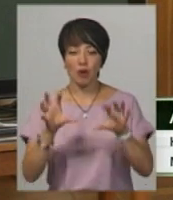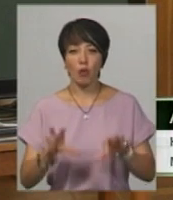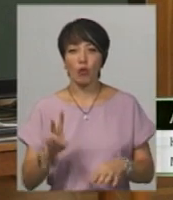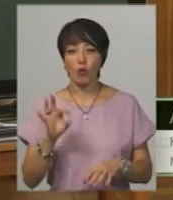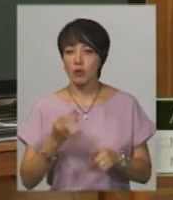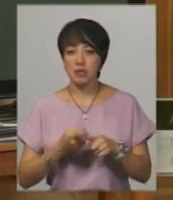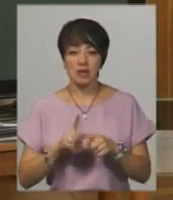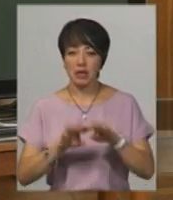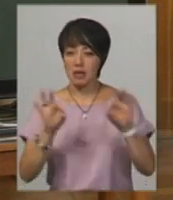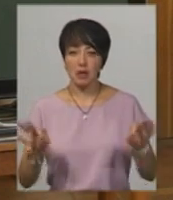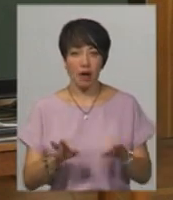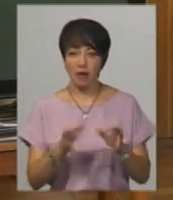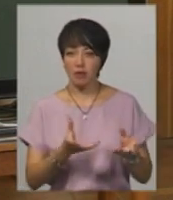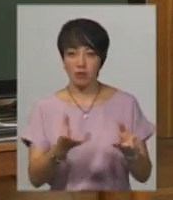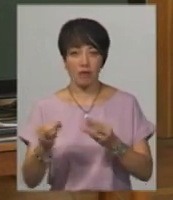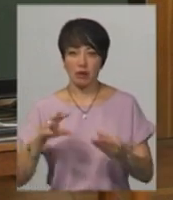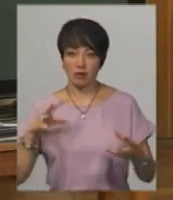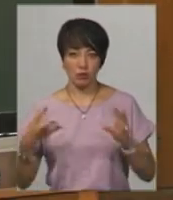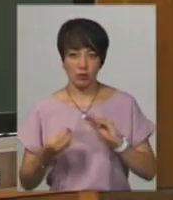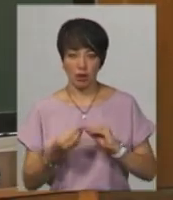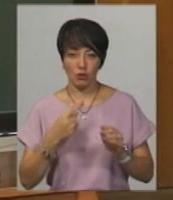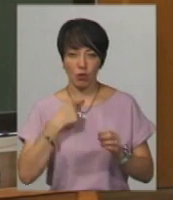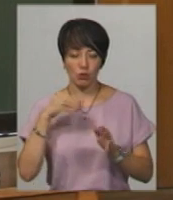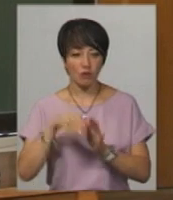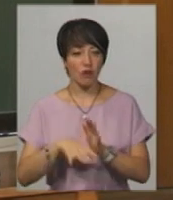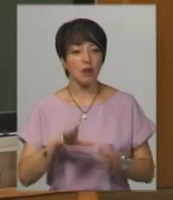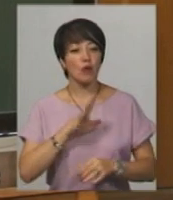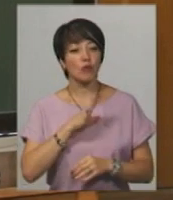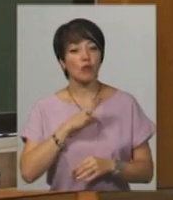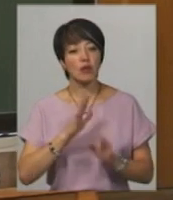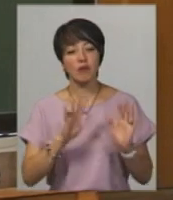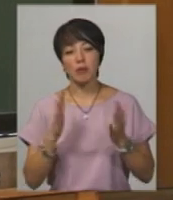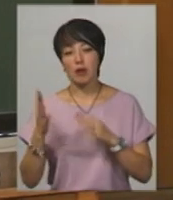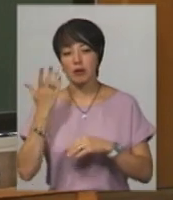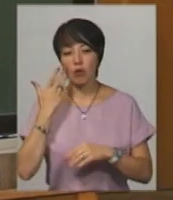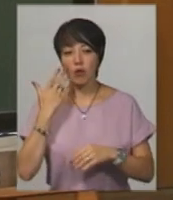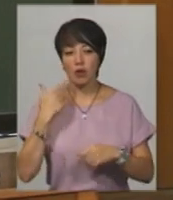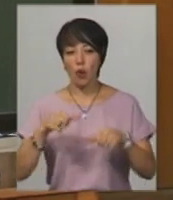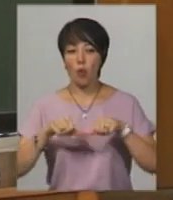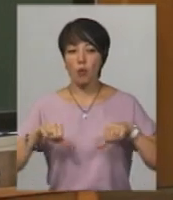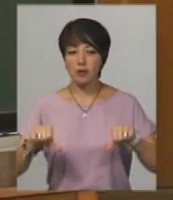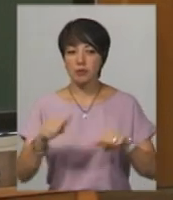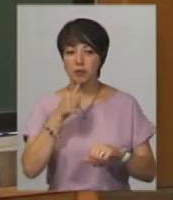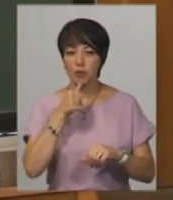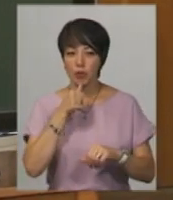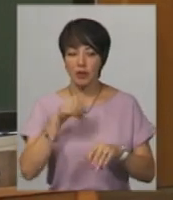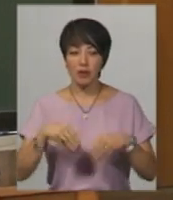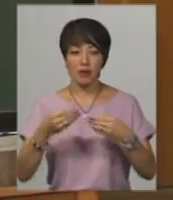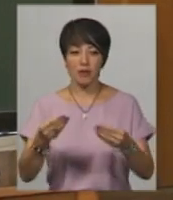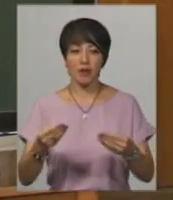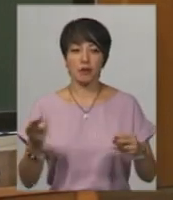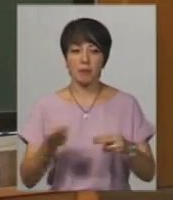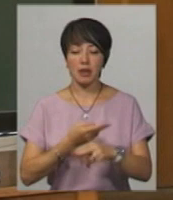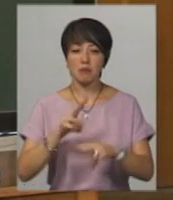ніяк не впливає зараз на результат голосування. Були випадки, коли дільничі комісії пробували видавати без